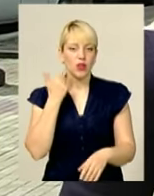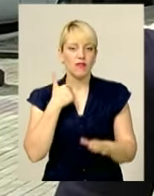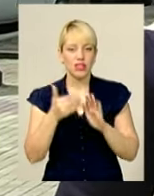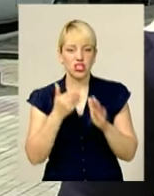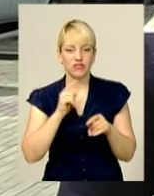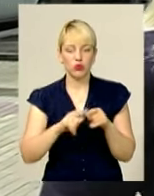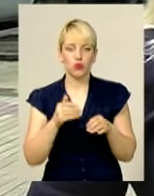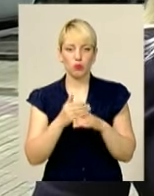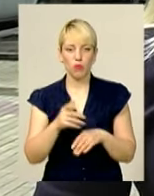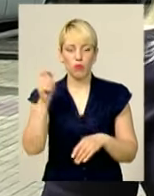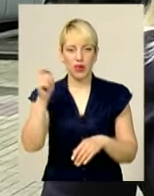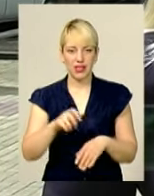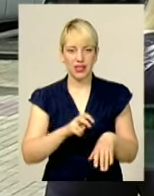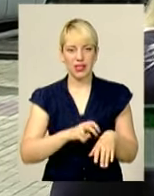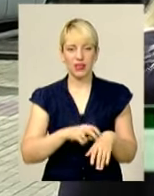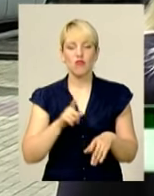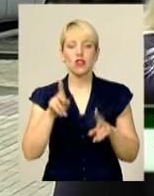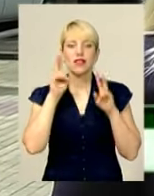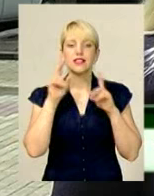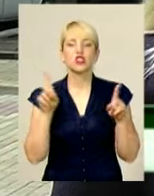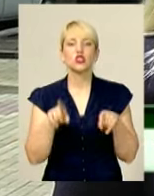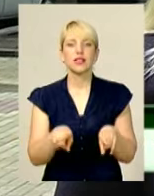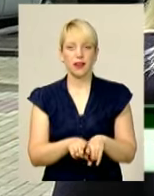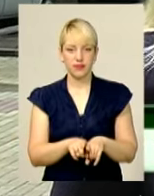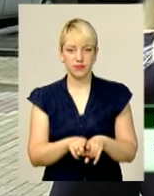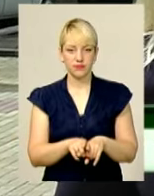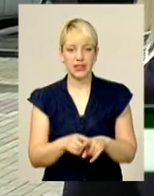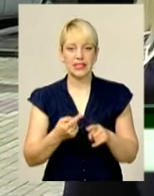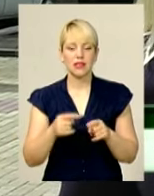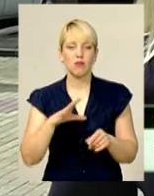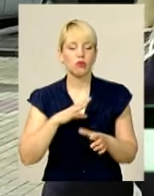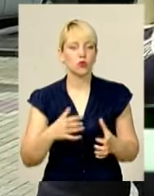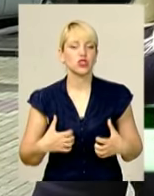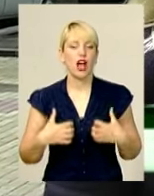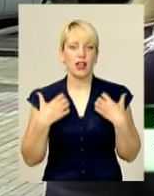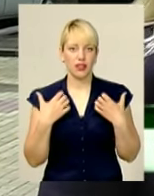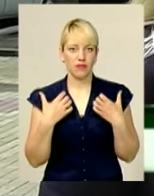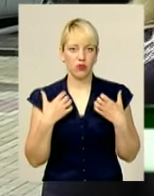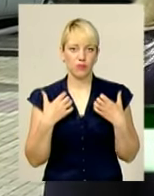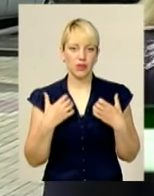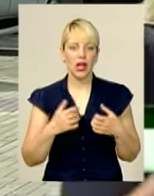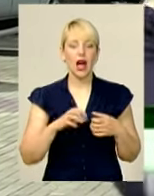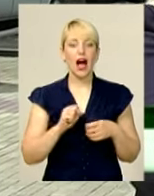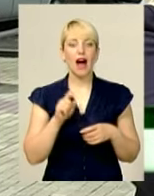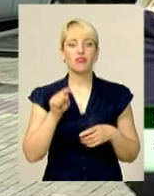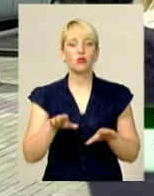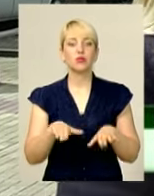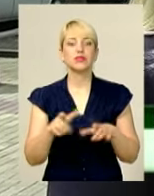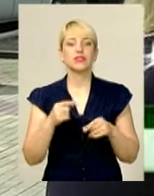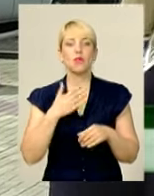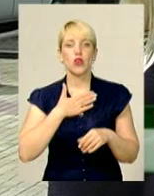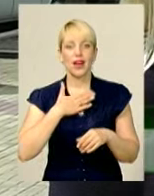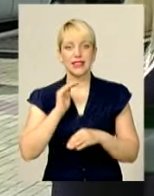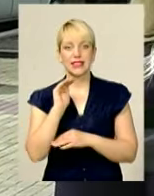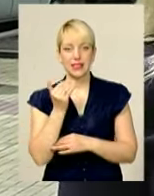приїхали лікарі, вони не знали, що це таке, це було досить жакливо. А в тому місці, де моя дитина